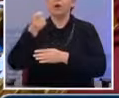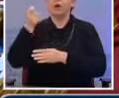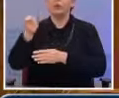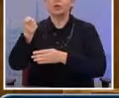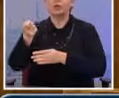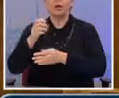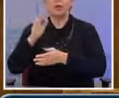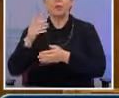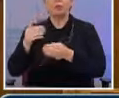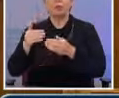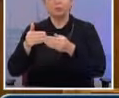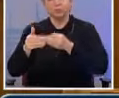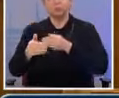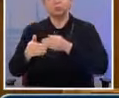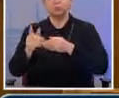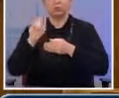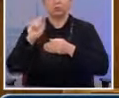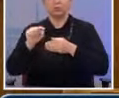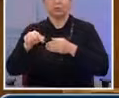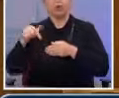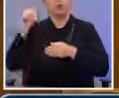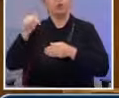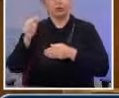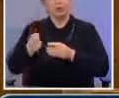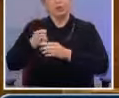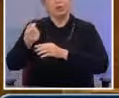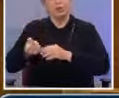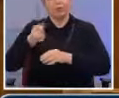διαδικασία θα επιταχυνθεί τους επόμενους μήνες.